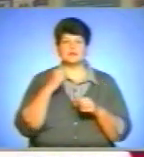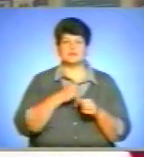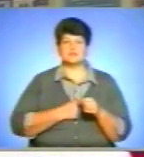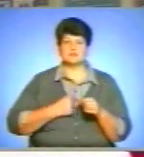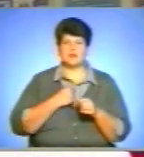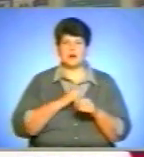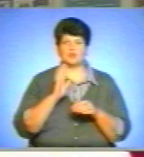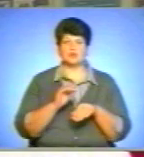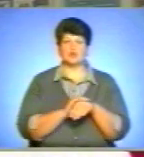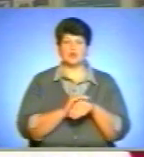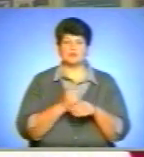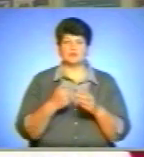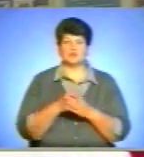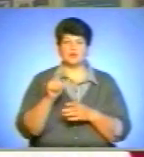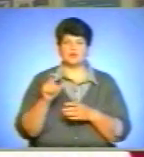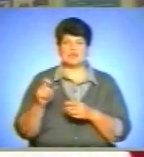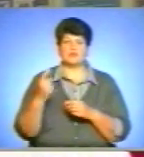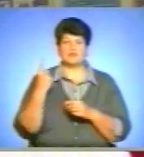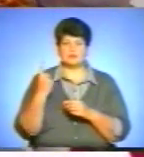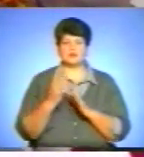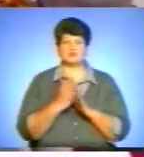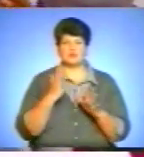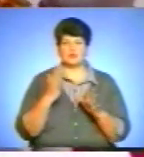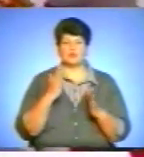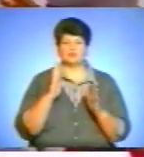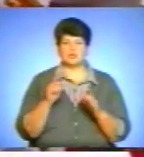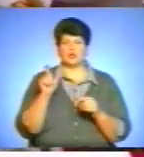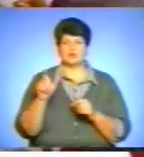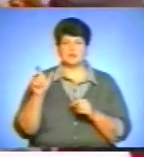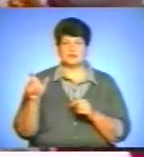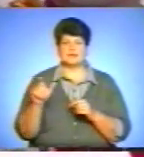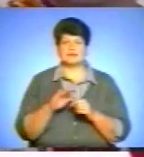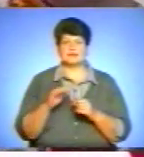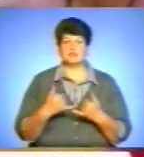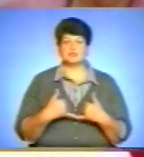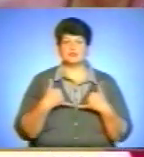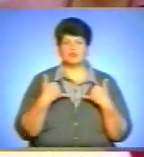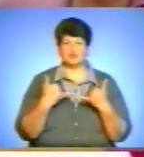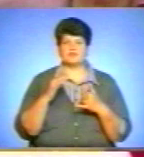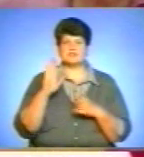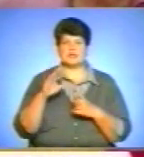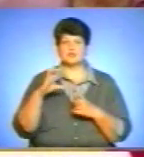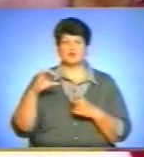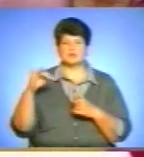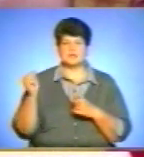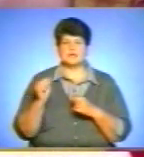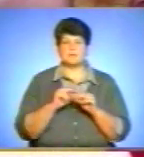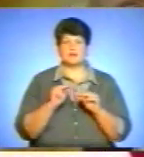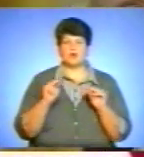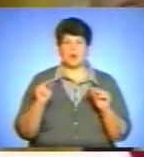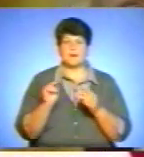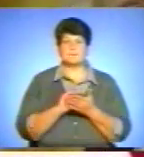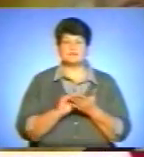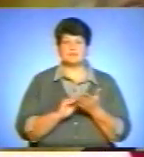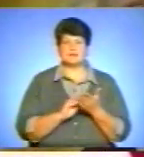людей і в першу чергу бути людиною. Учні школи шанують Василя Сухомлинського як педагога і письменника, адже для